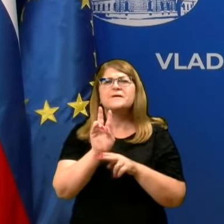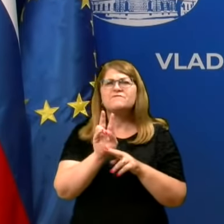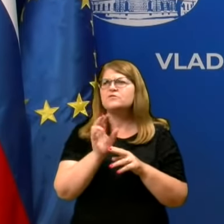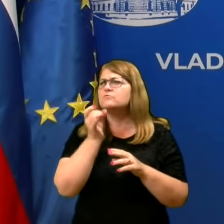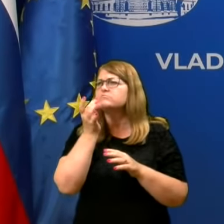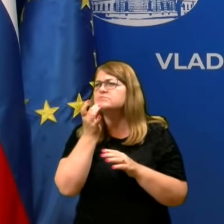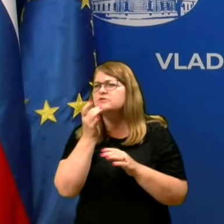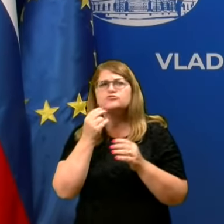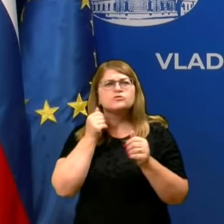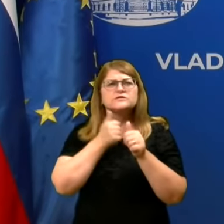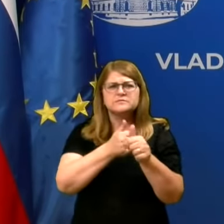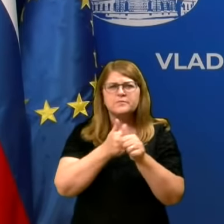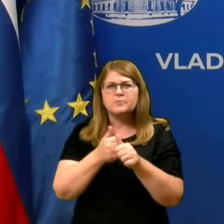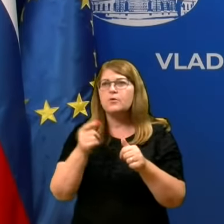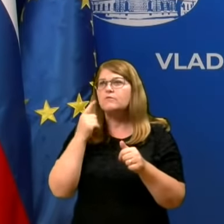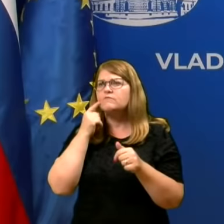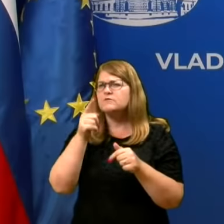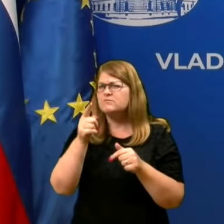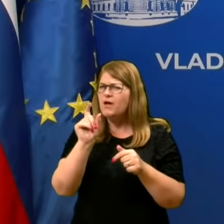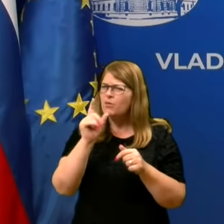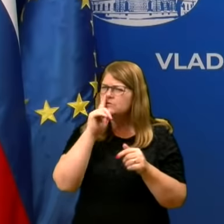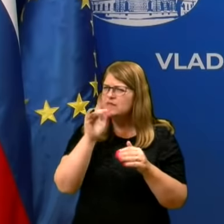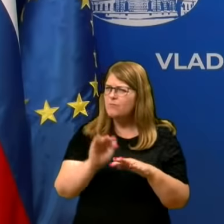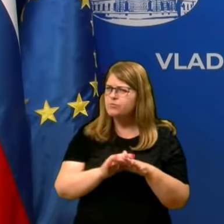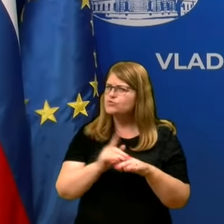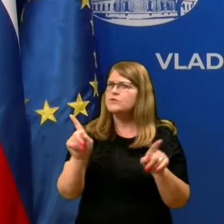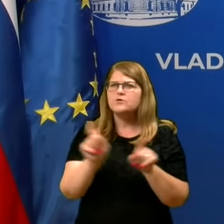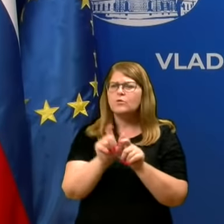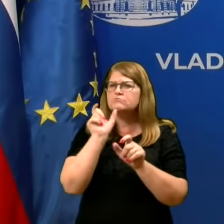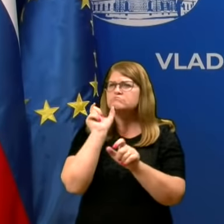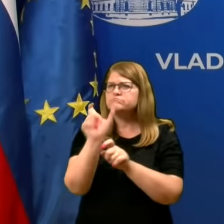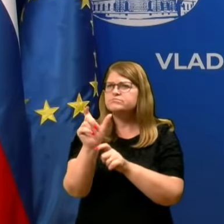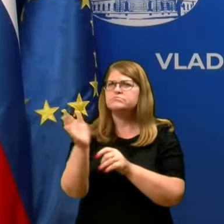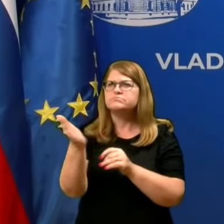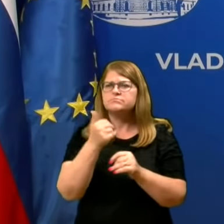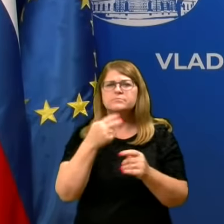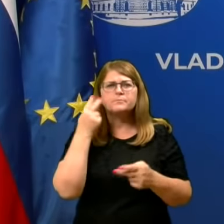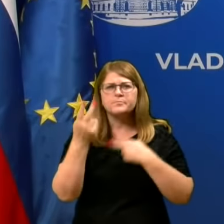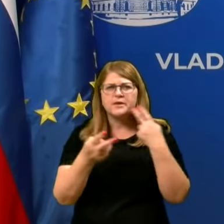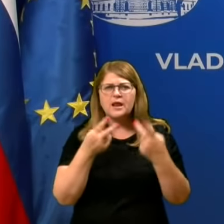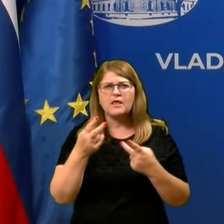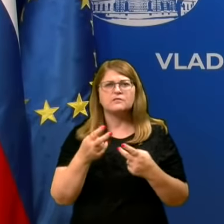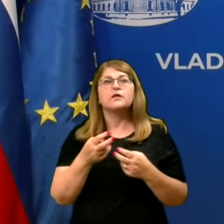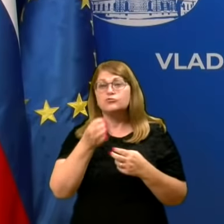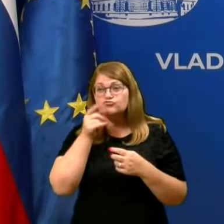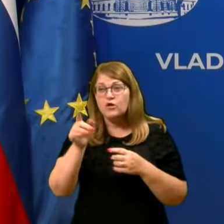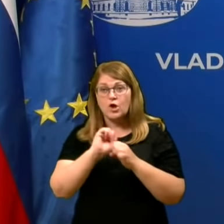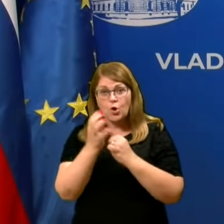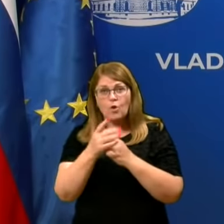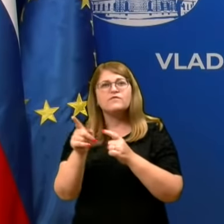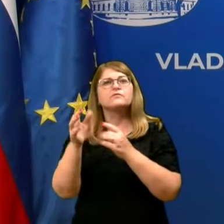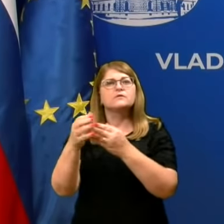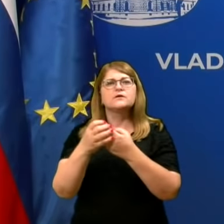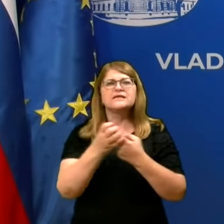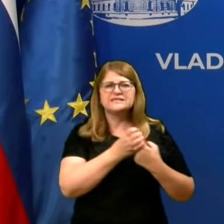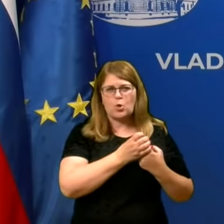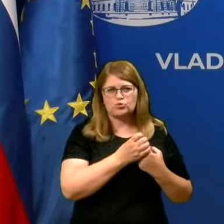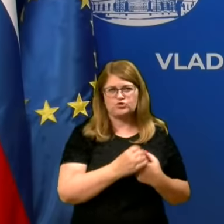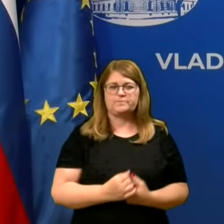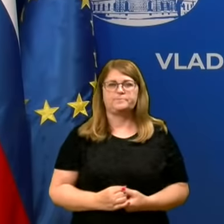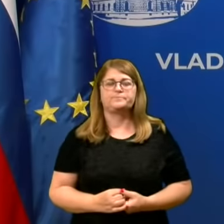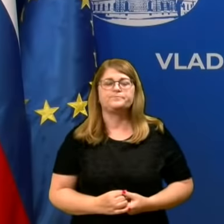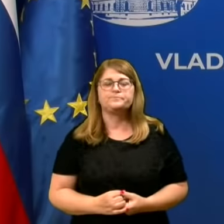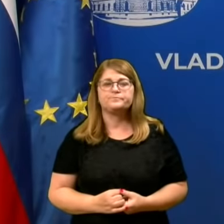reagiramo, hitro testiramo in ugotovimo, da imamo, če imamo upravka s COVID-om, oziroma, če nimamo upravka s COVID-om. Potem